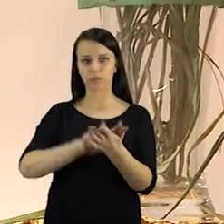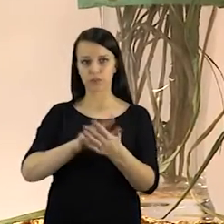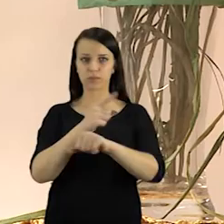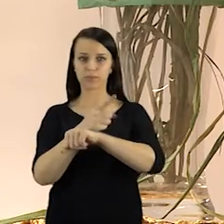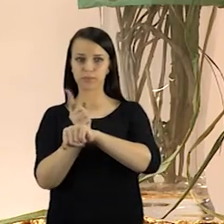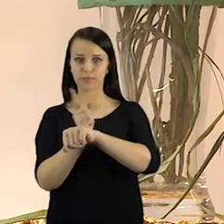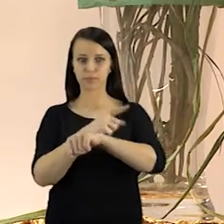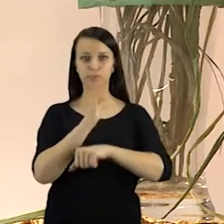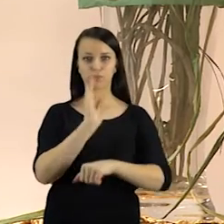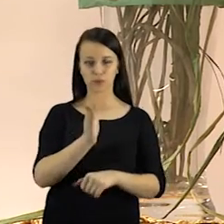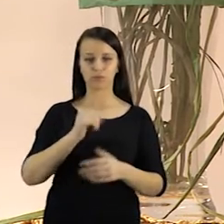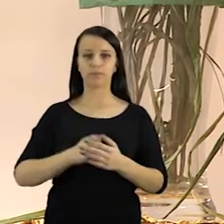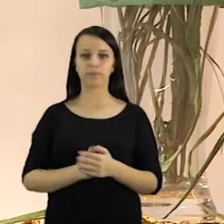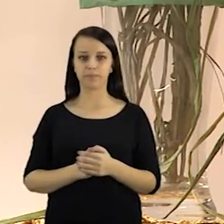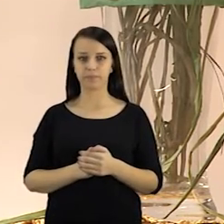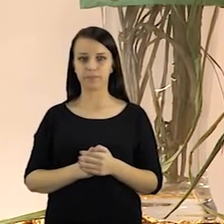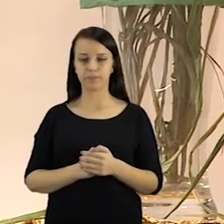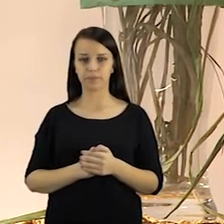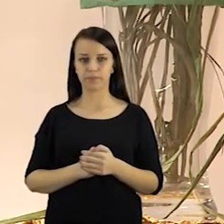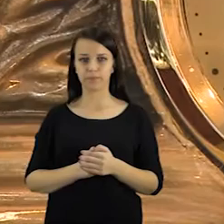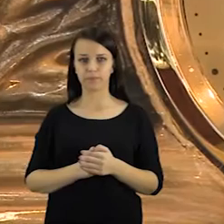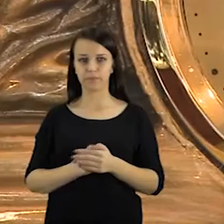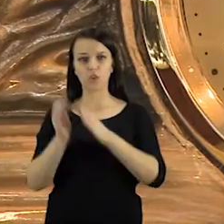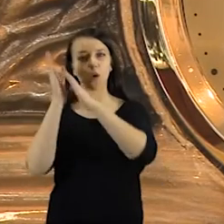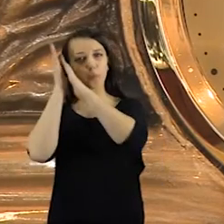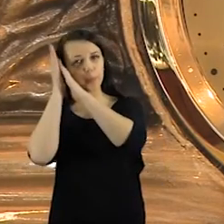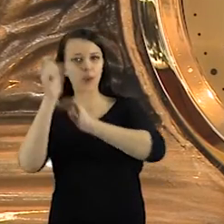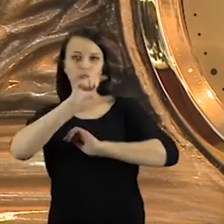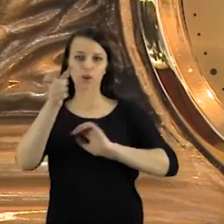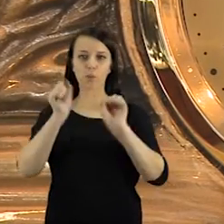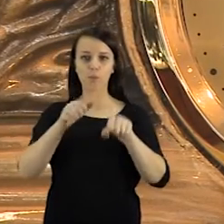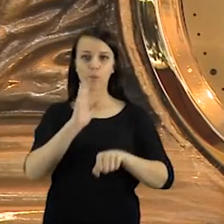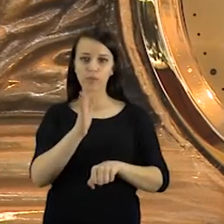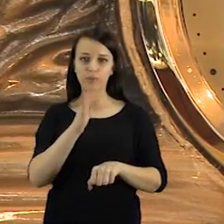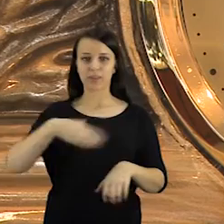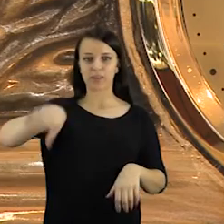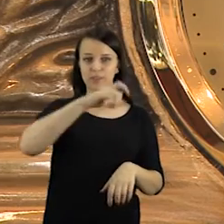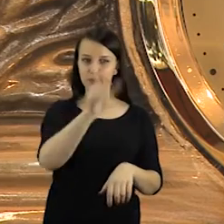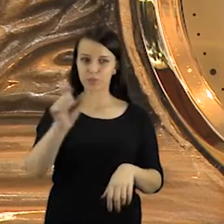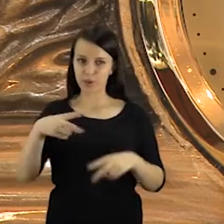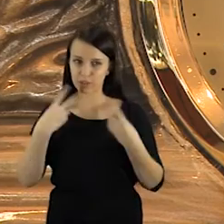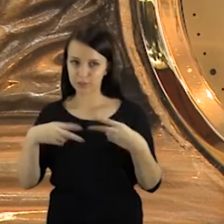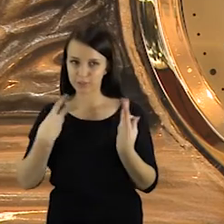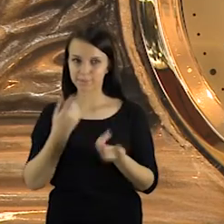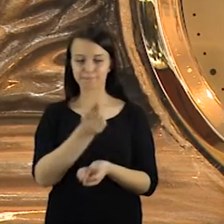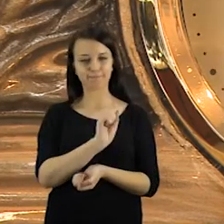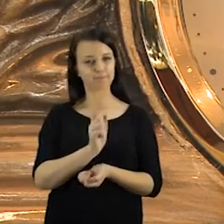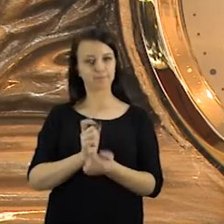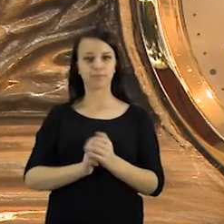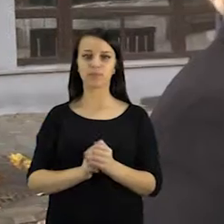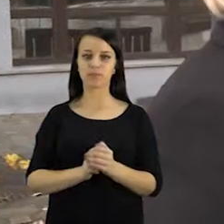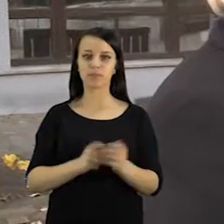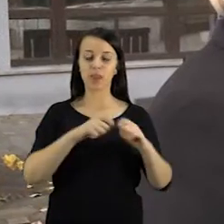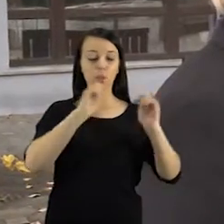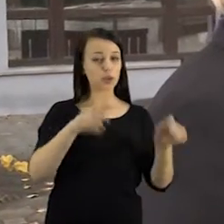vienodinimo, vėl buvo priimta sprendimas sukioti laikrodžio rodikles. Nors galėsim ilgių pamiegoti, ne visi gyventojai džiaugiasi laiko permainomis.